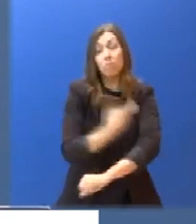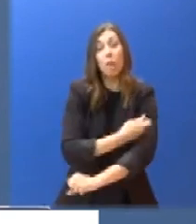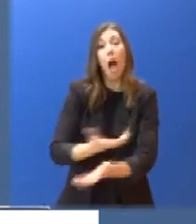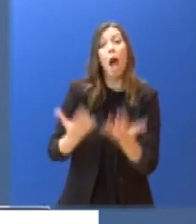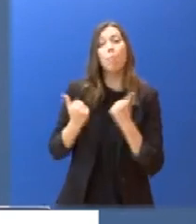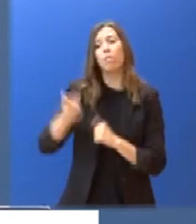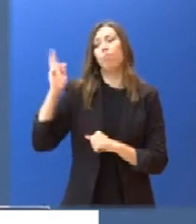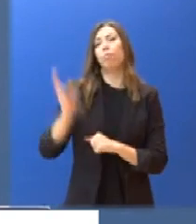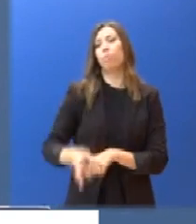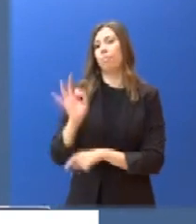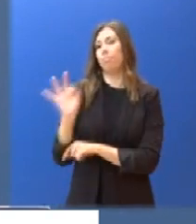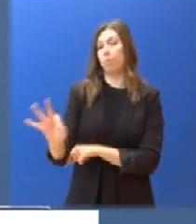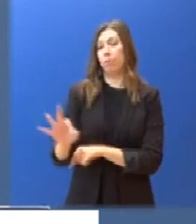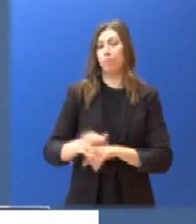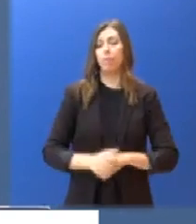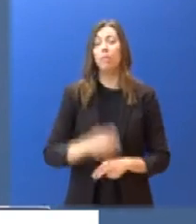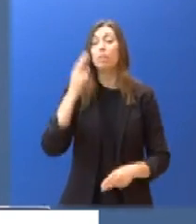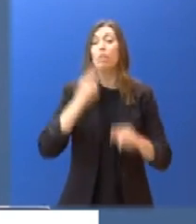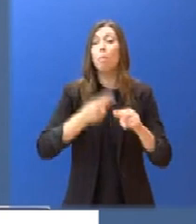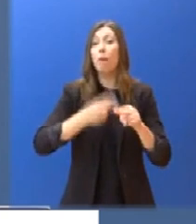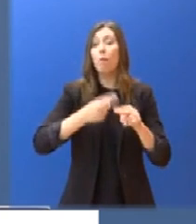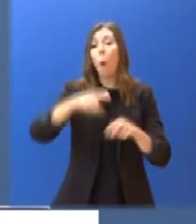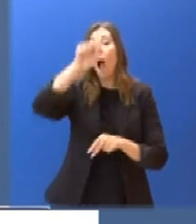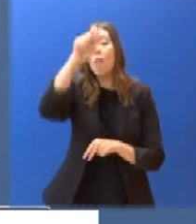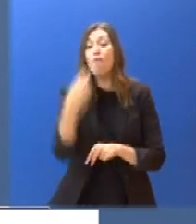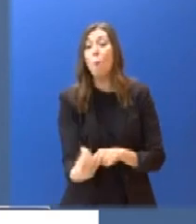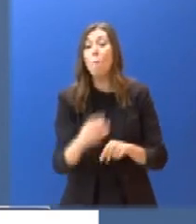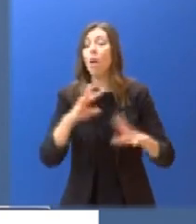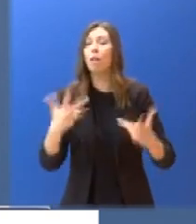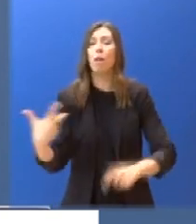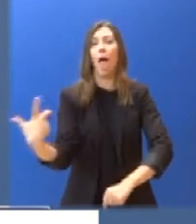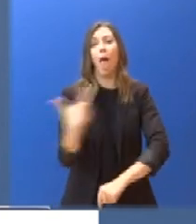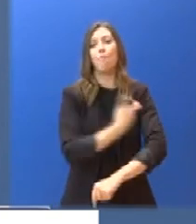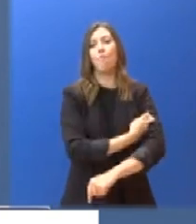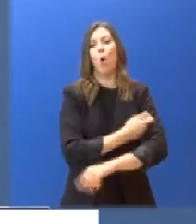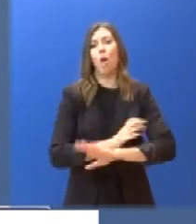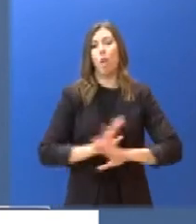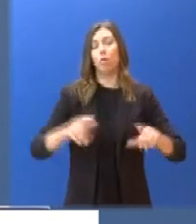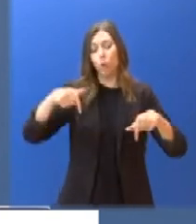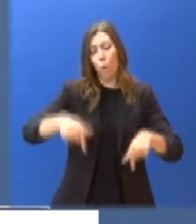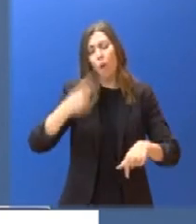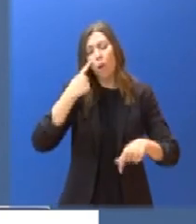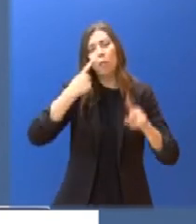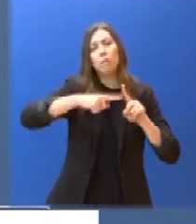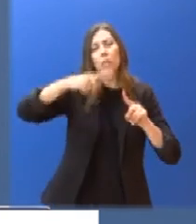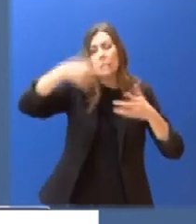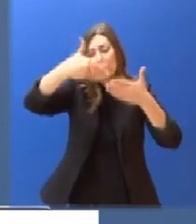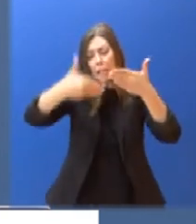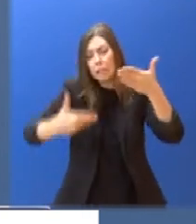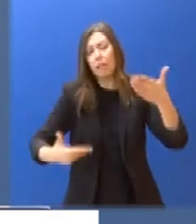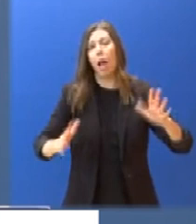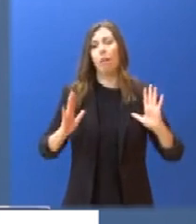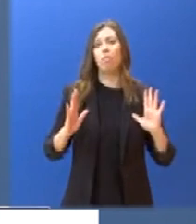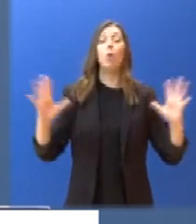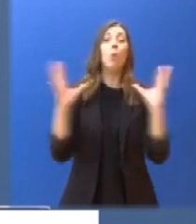αποφυγή νέων μεταλλάξεων είναι ο εμβολιασμός. Τα στοιχεία είναι οι συντριπτικά υπέρ των εμβολίων. Στην ηλικιακή